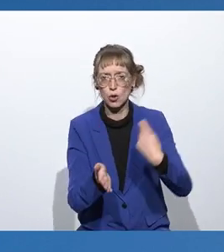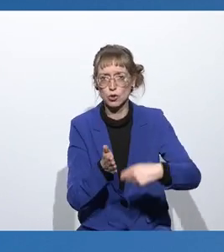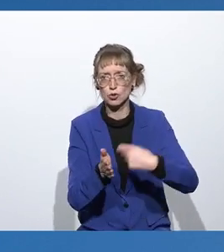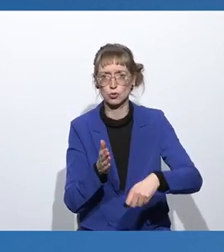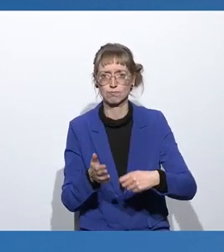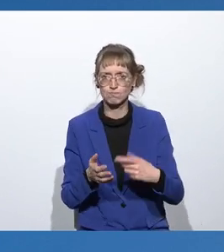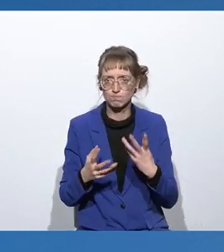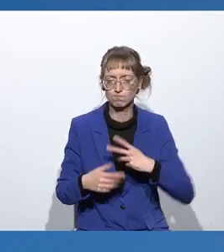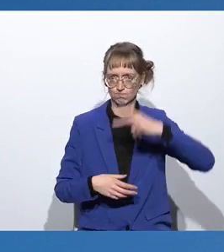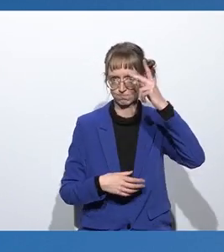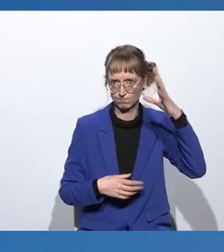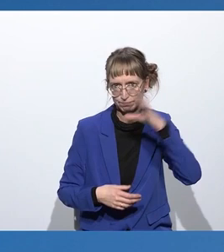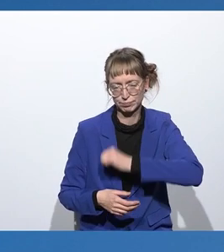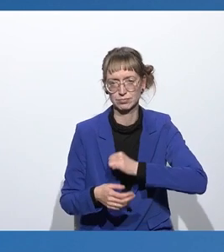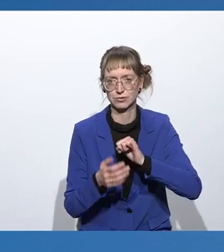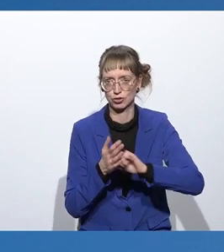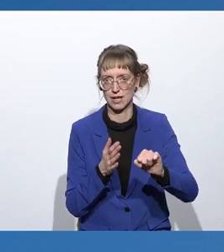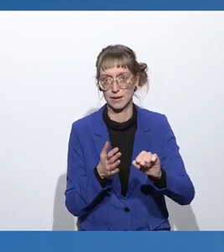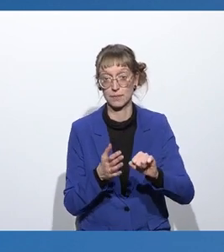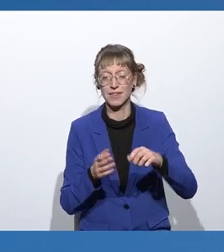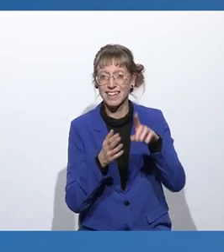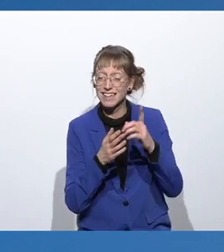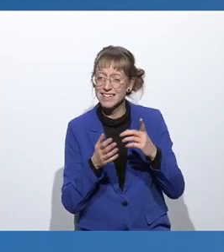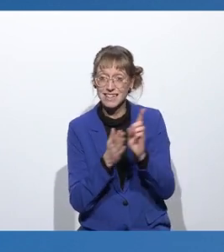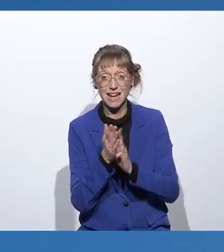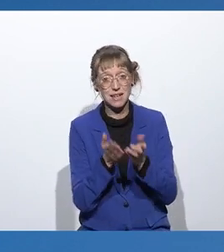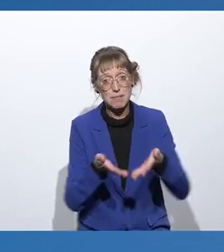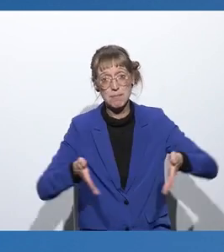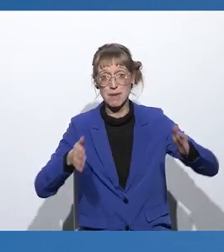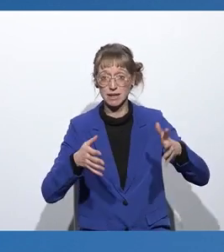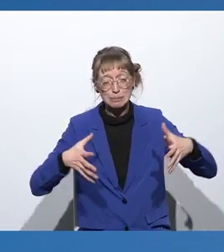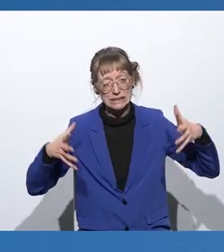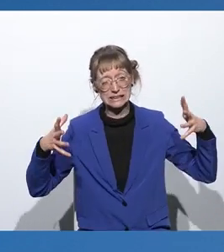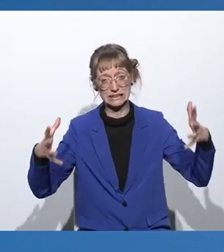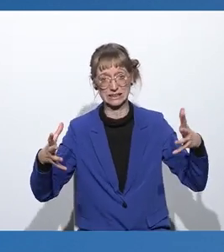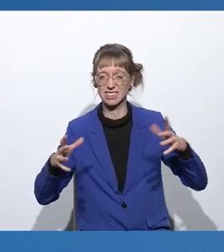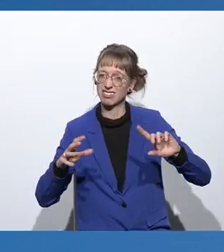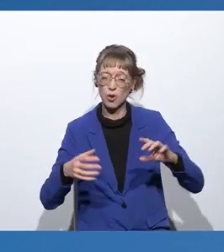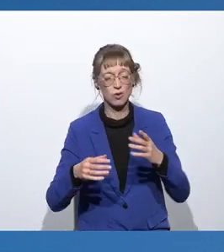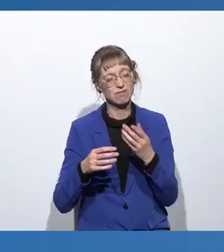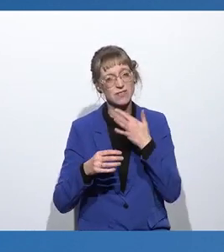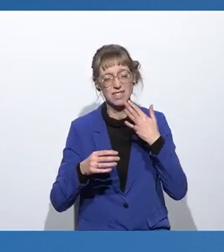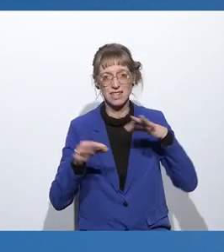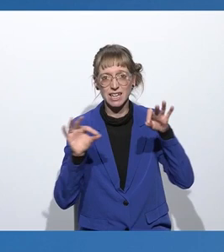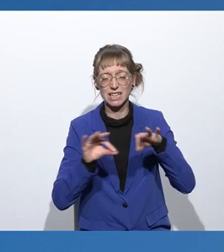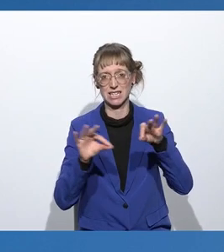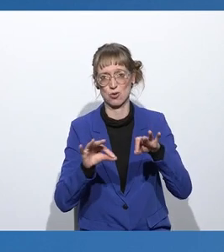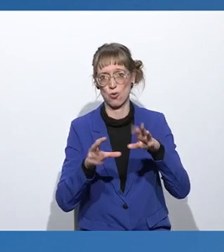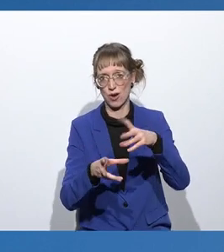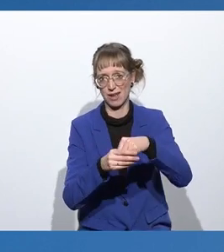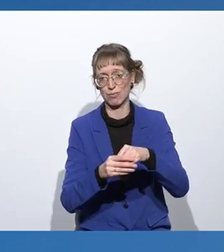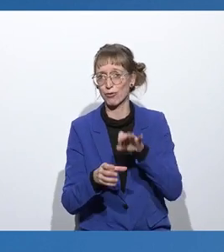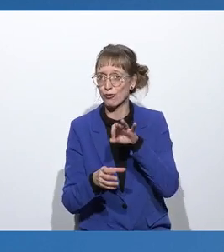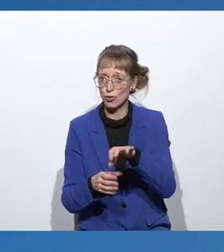Die gigantische Datenmenge birgt aber auf der anderen Seite auch wirklich große Risiken für Verbraucherinnen und